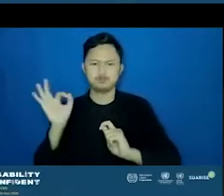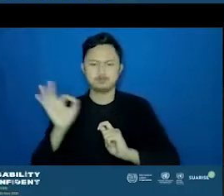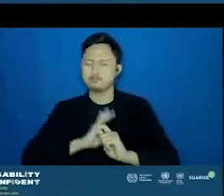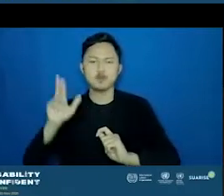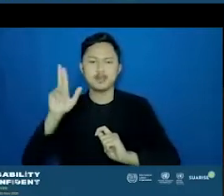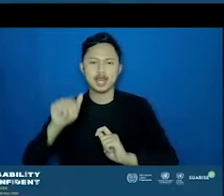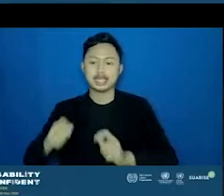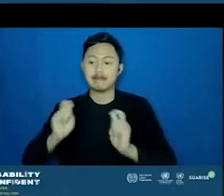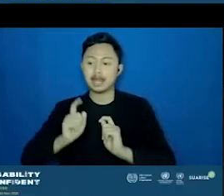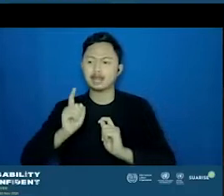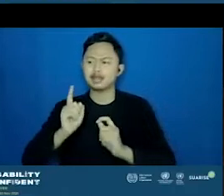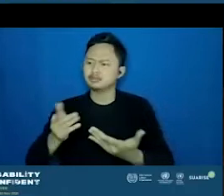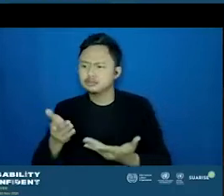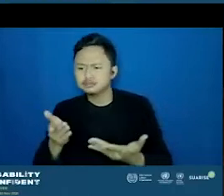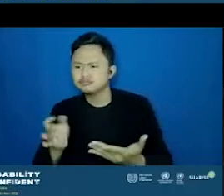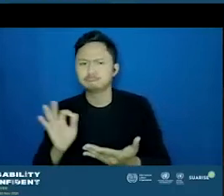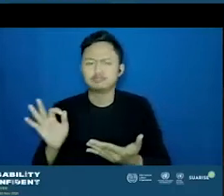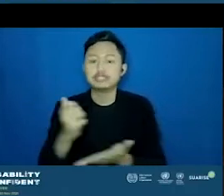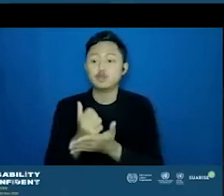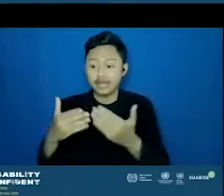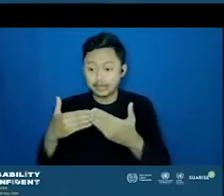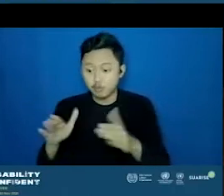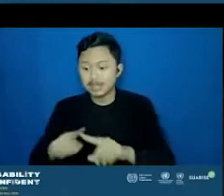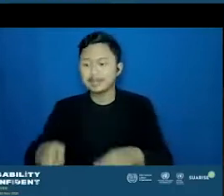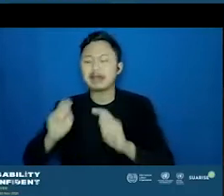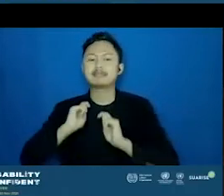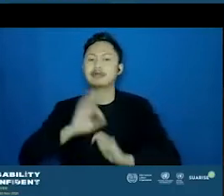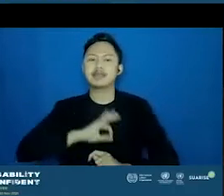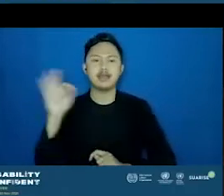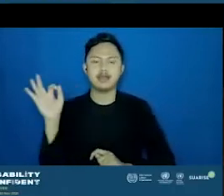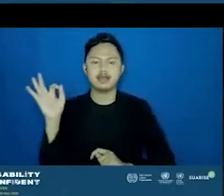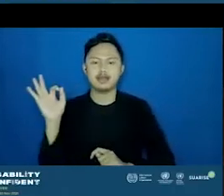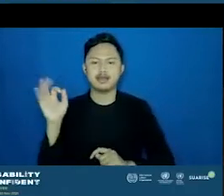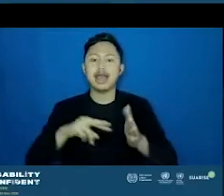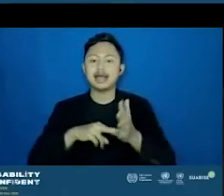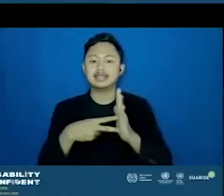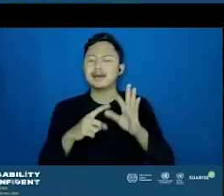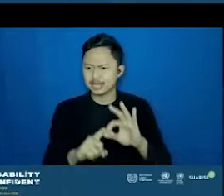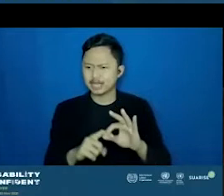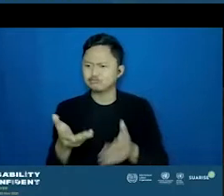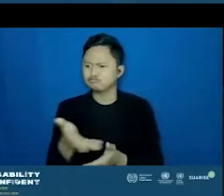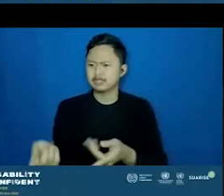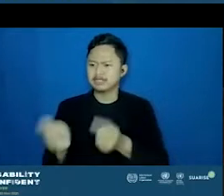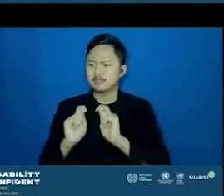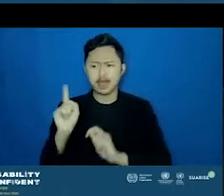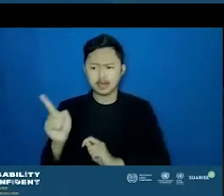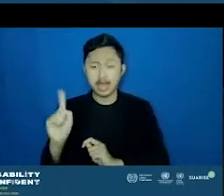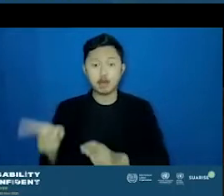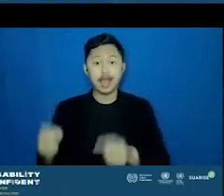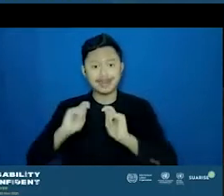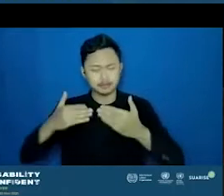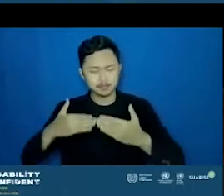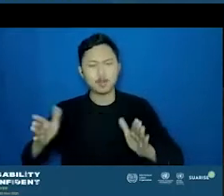magang benar-benar tergantung sama ininya sih, yang aplikasi yang masuk gitu. Oke.